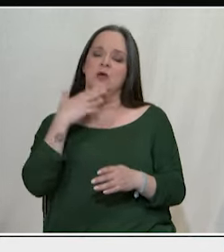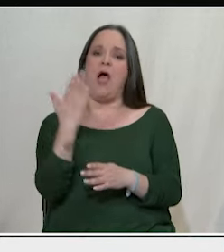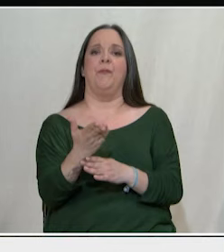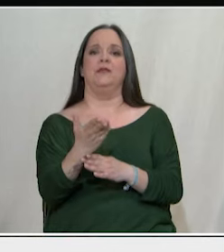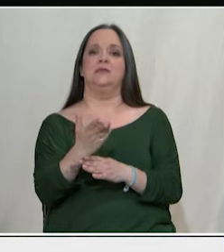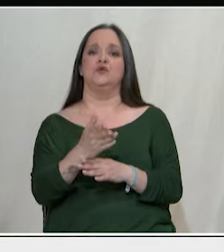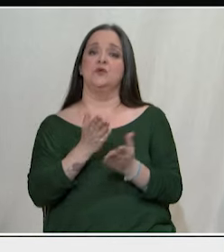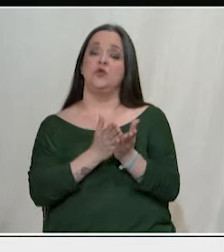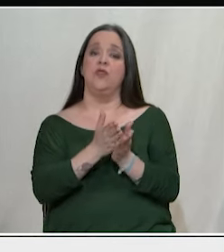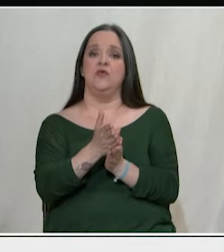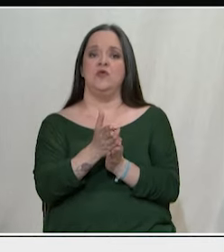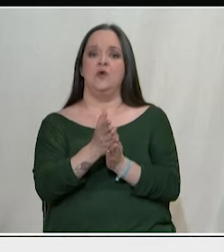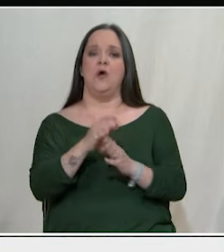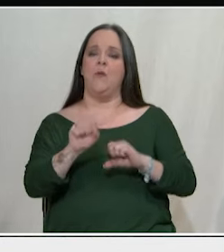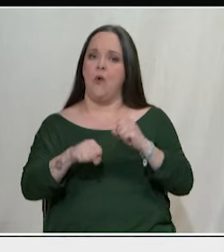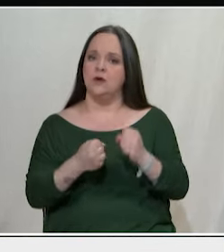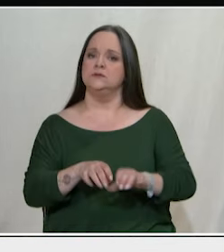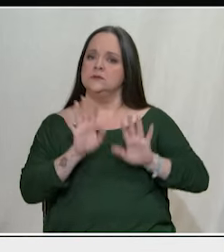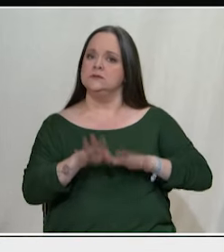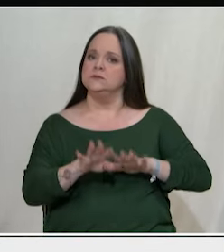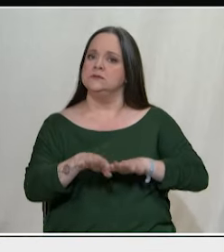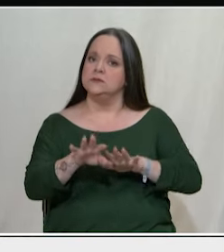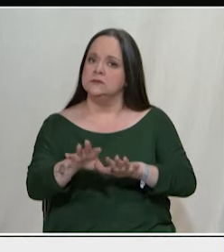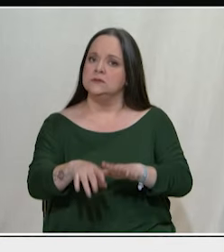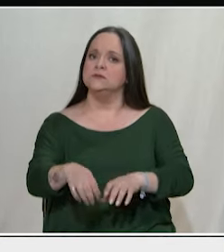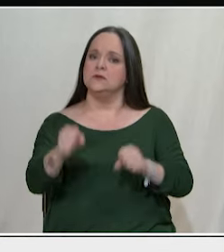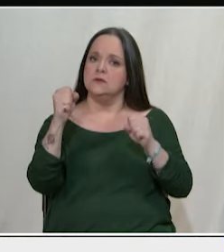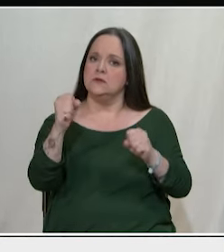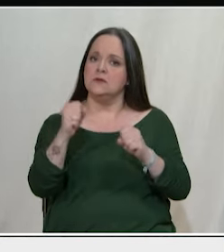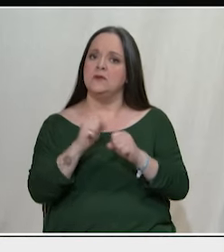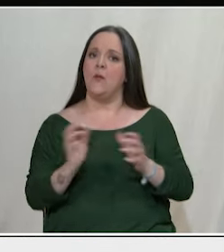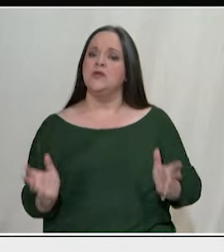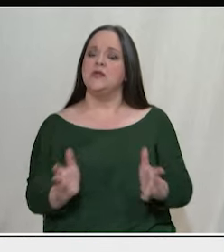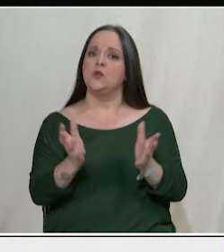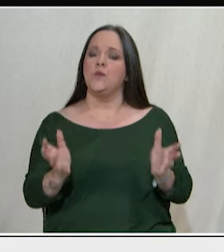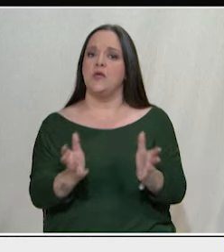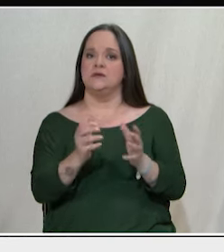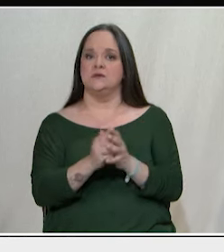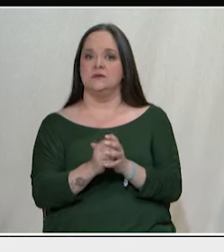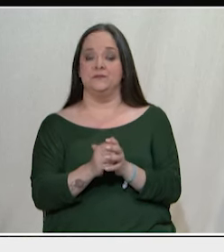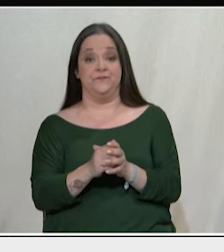απεργίες, από διαδηλώσεις, από κινητοποίησεις. Απαντήσταση αυτό που λέμε.